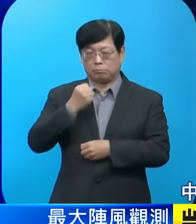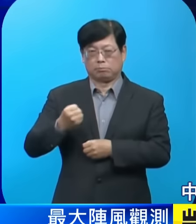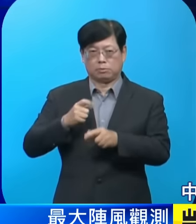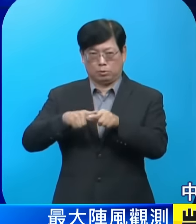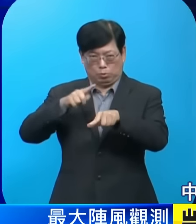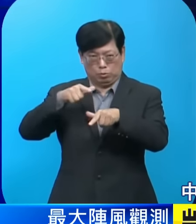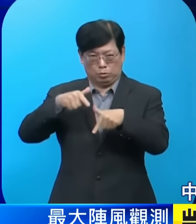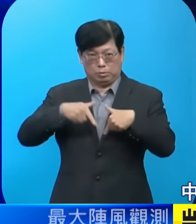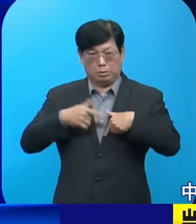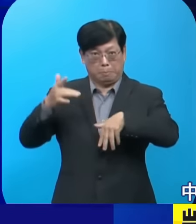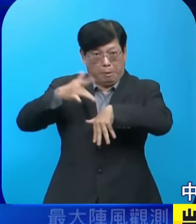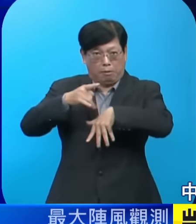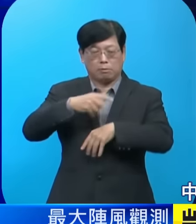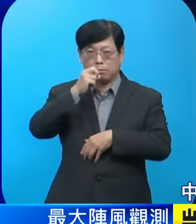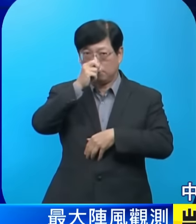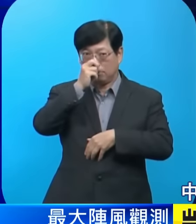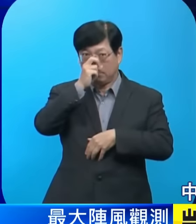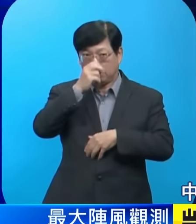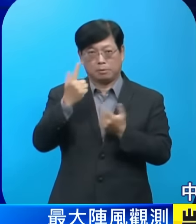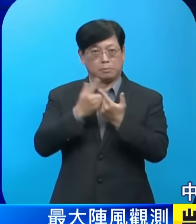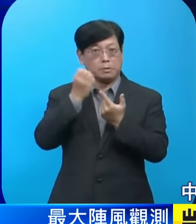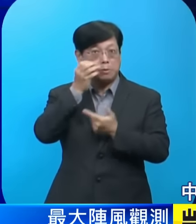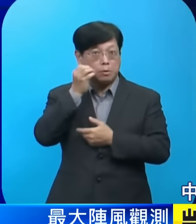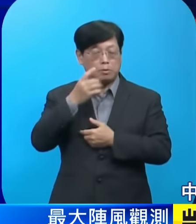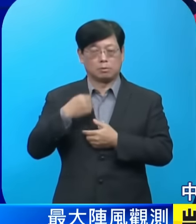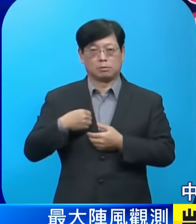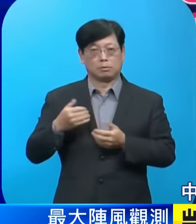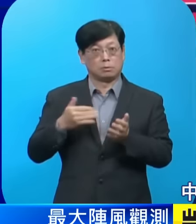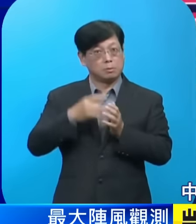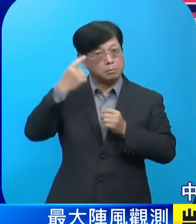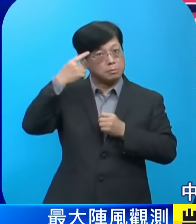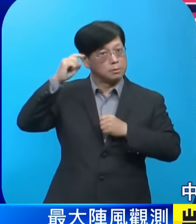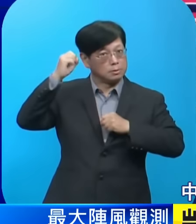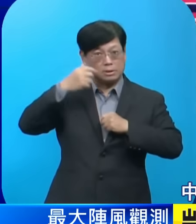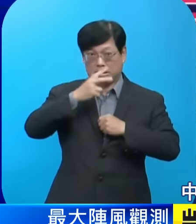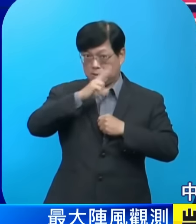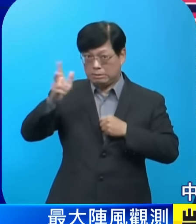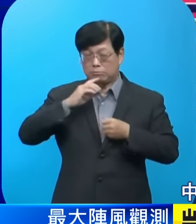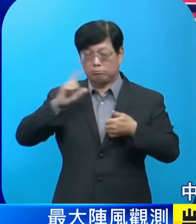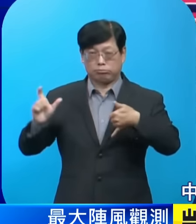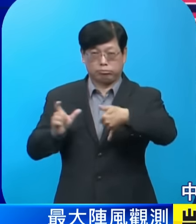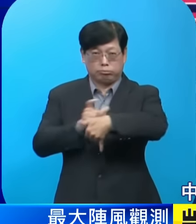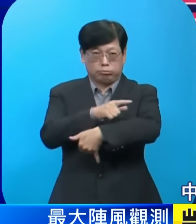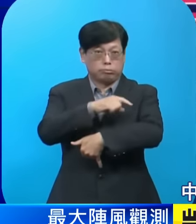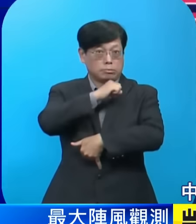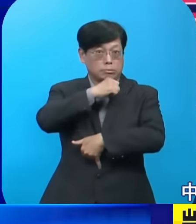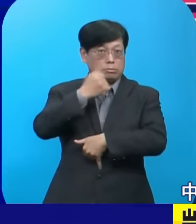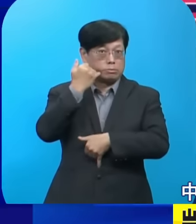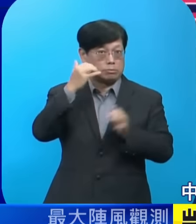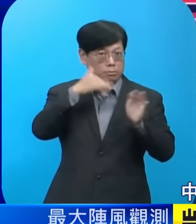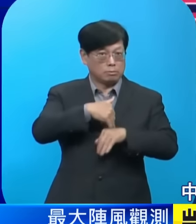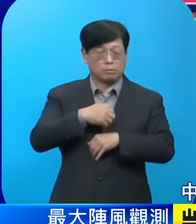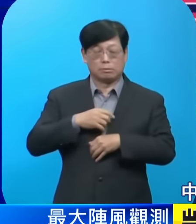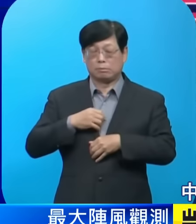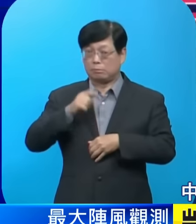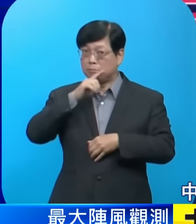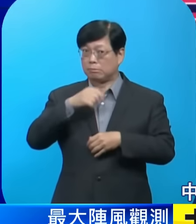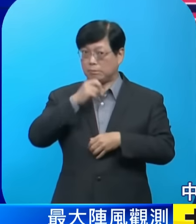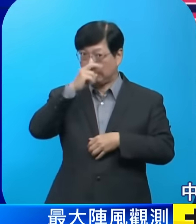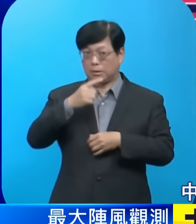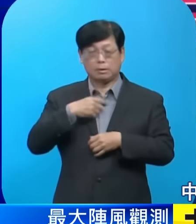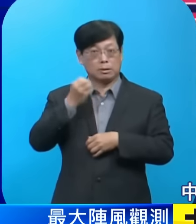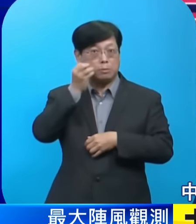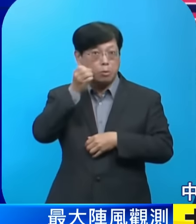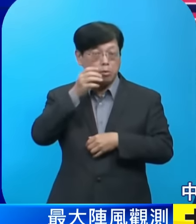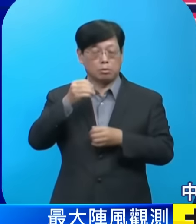心會影響到的宜蘭跟北花蓮一帶到了明天白天颱風進入海峽之後宜蘭花蓮風雨會略而減弱